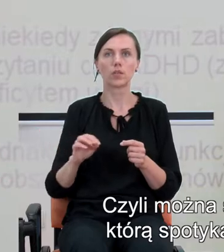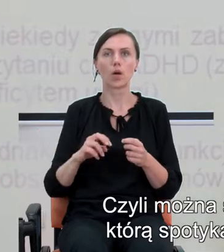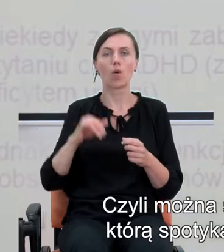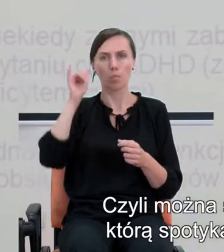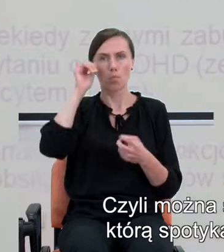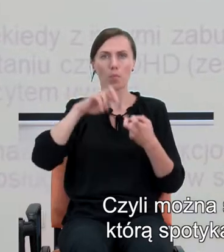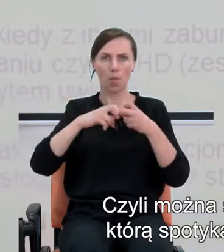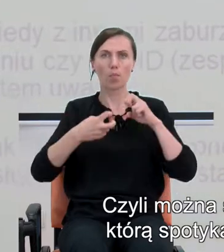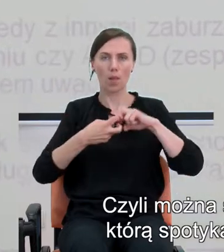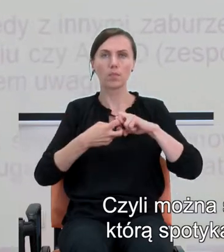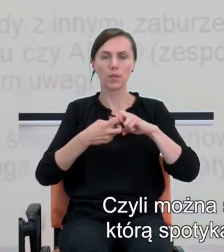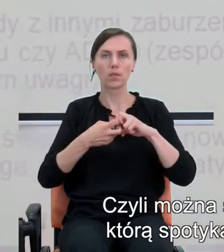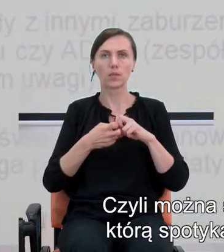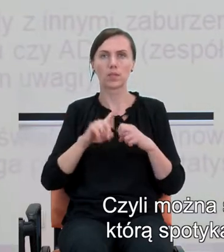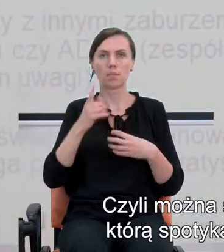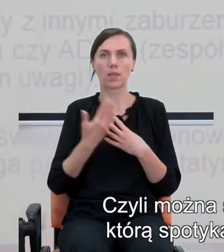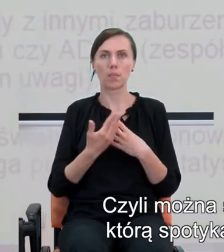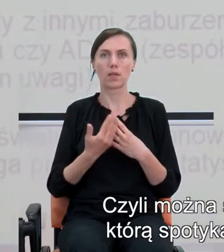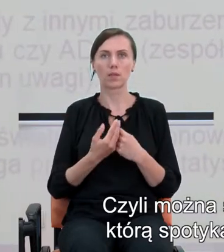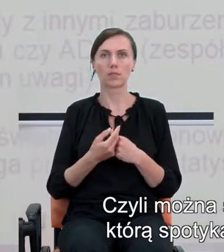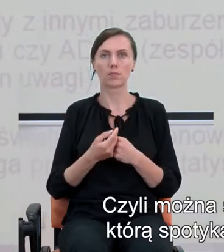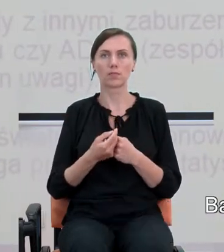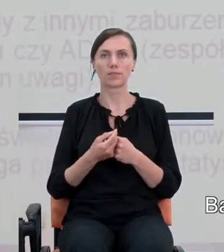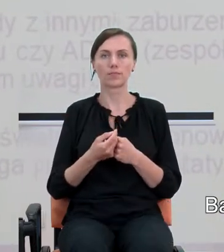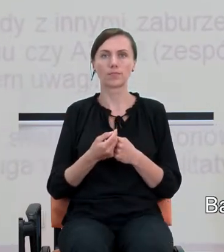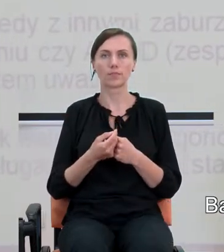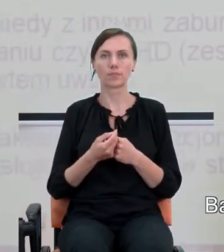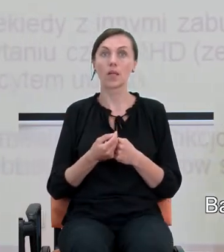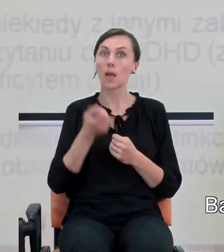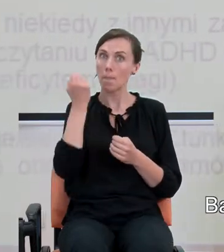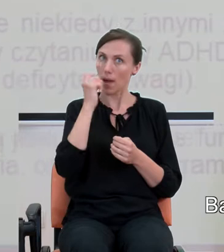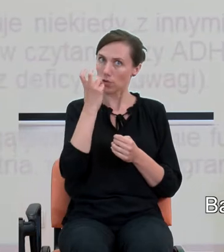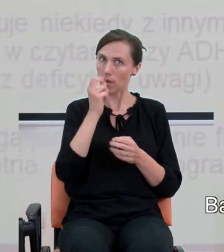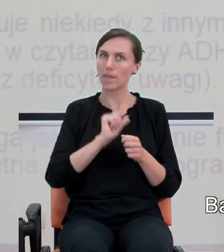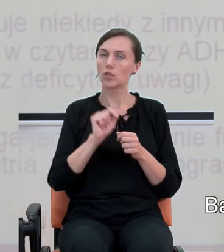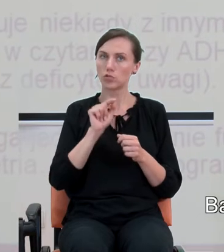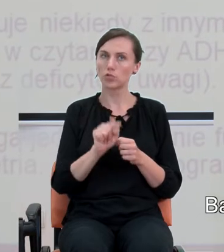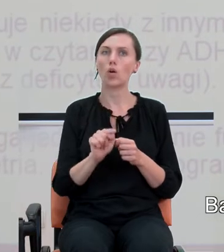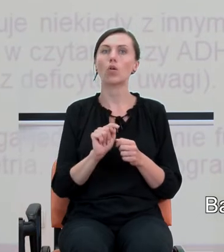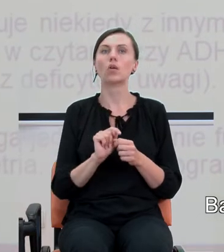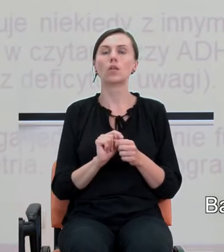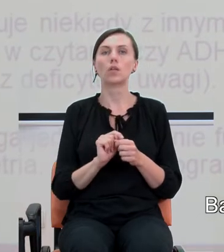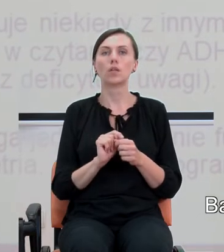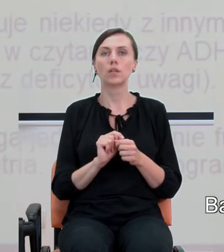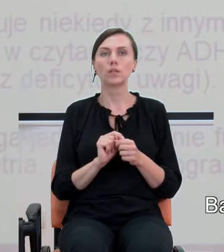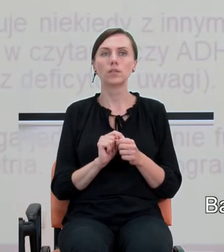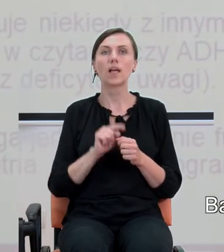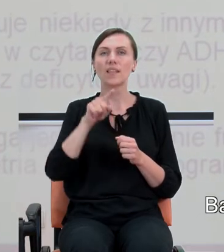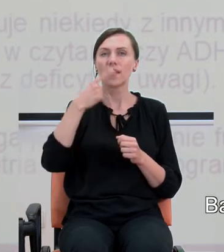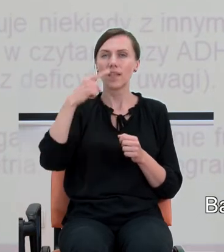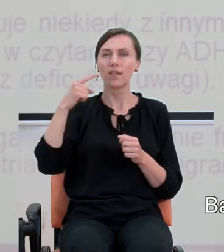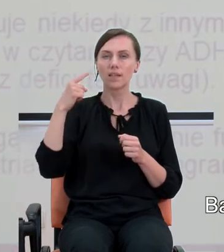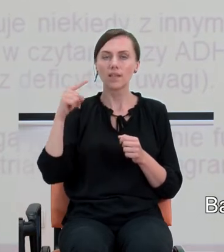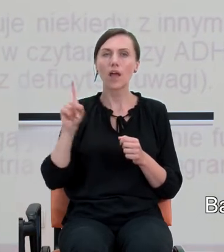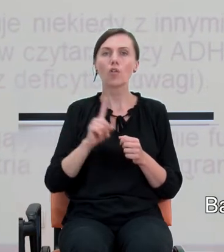kłopoty jakieś z matematyką. Bardzo ciekawe jest to, że dyskalkulia